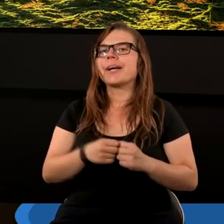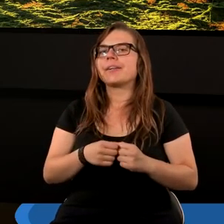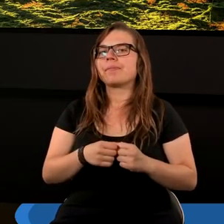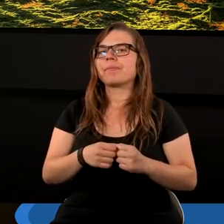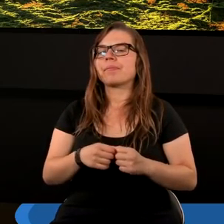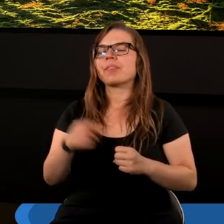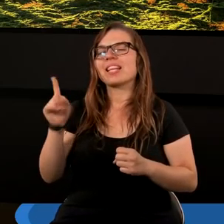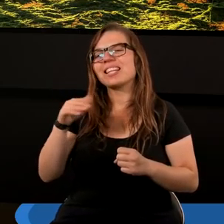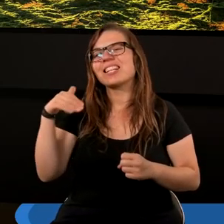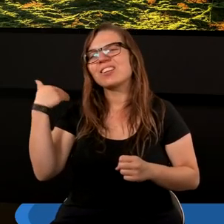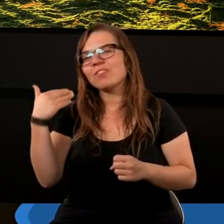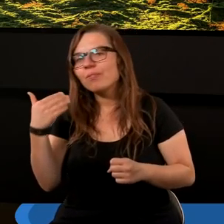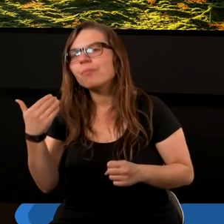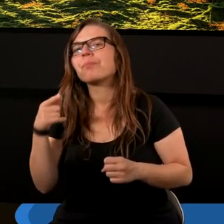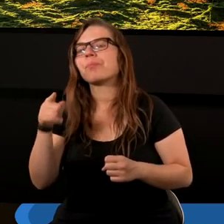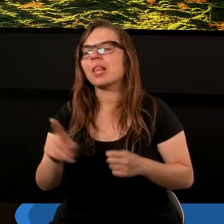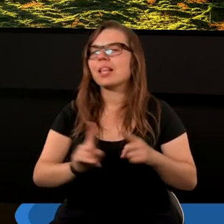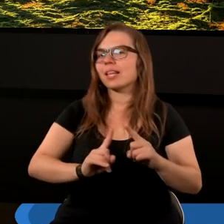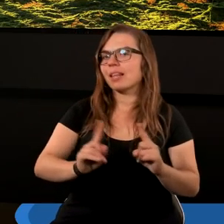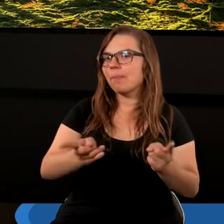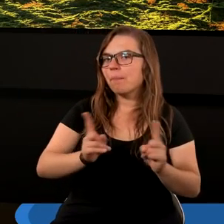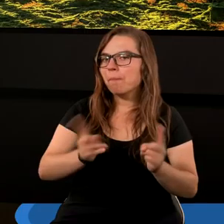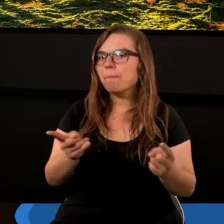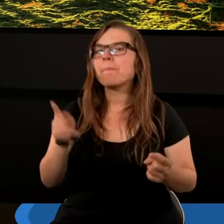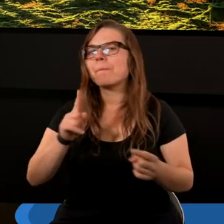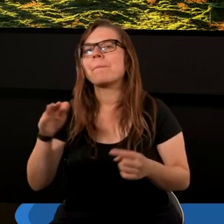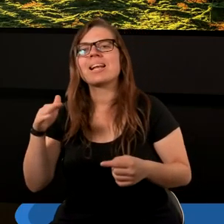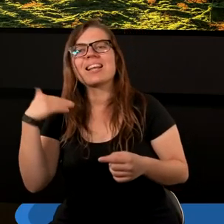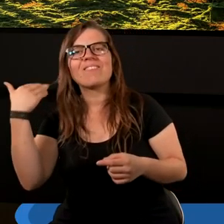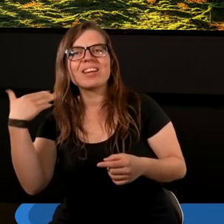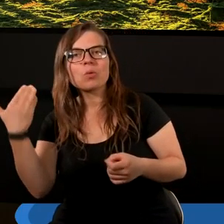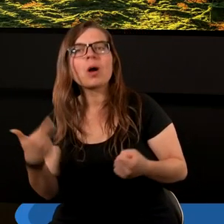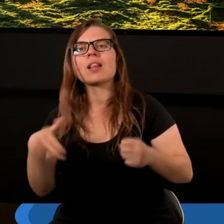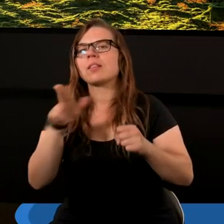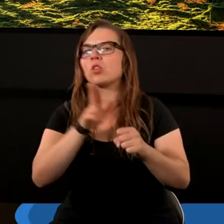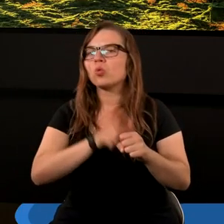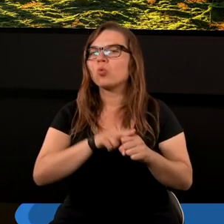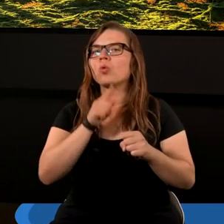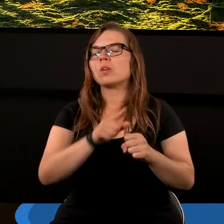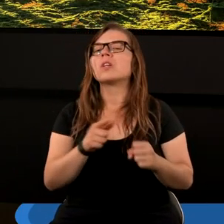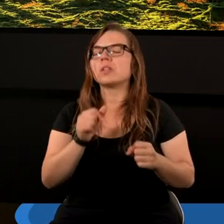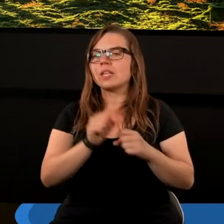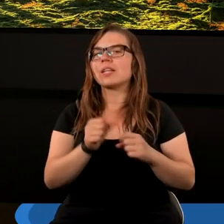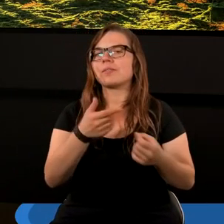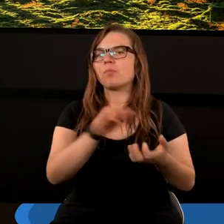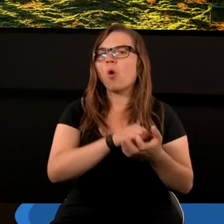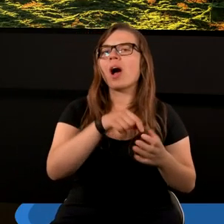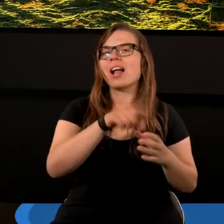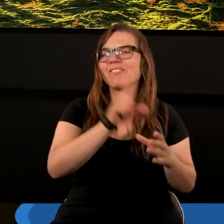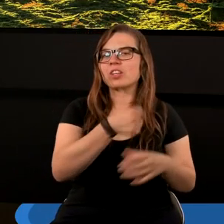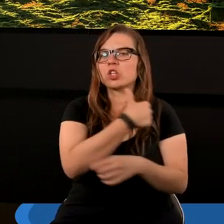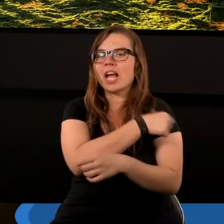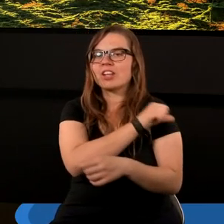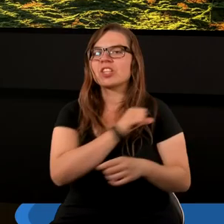wykładem tej symboliki, wykładem, który od lat był znany w